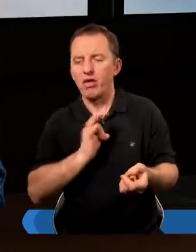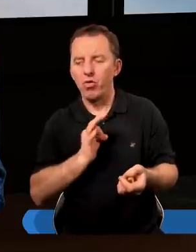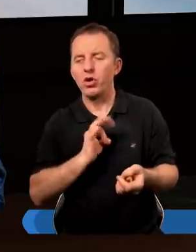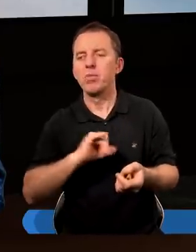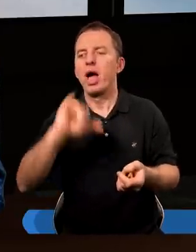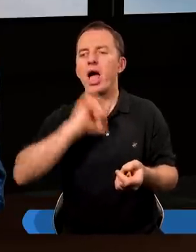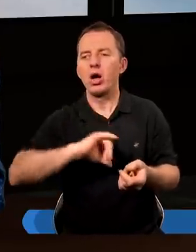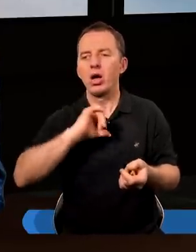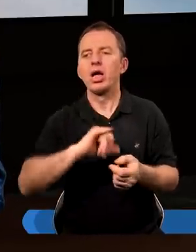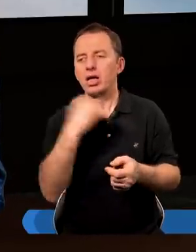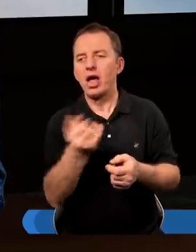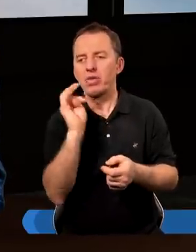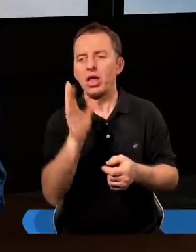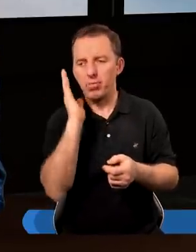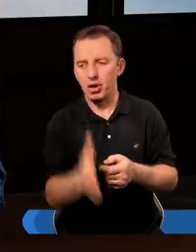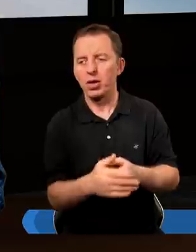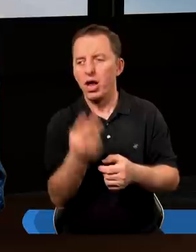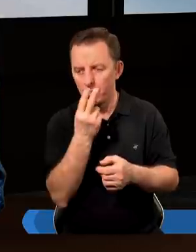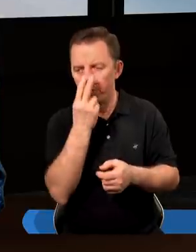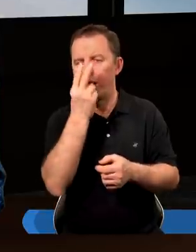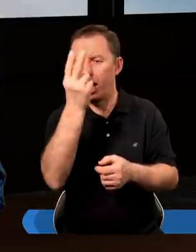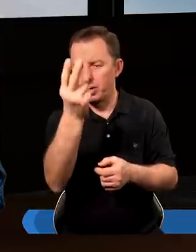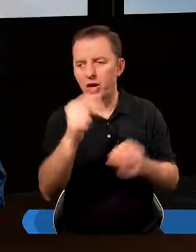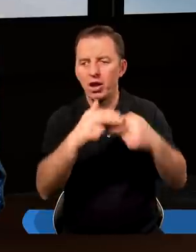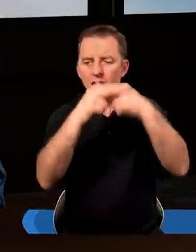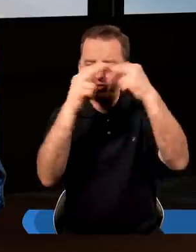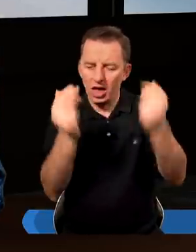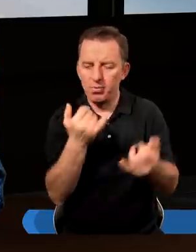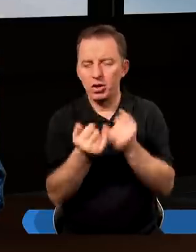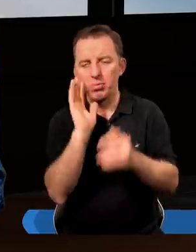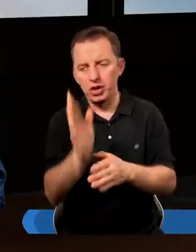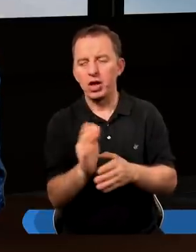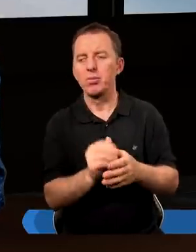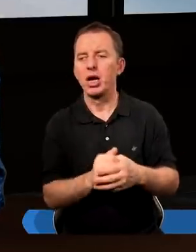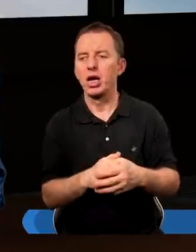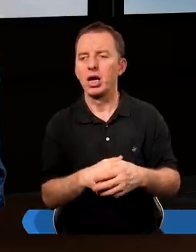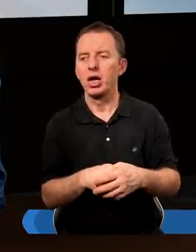na swoim egoizmie, to tak zawsze będzie. Jeżeli będziemy patrzeć w niebo, jeżeli będziemy